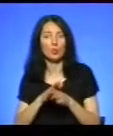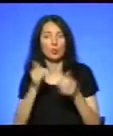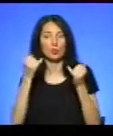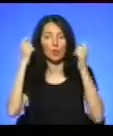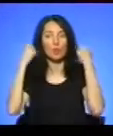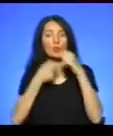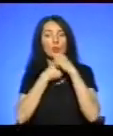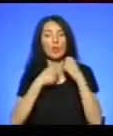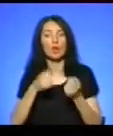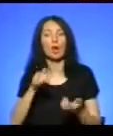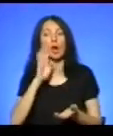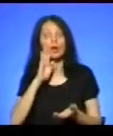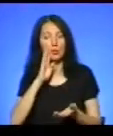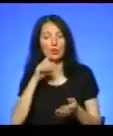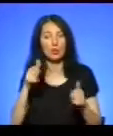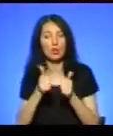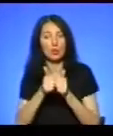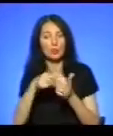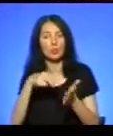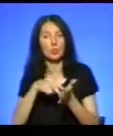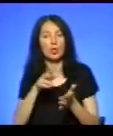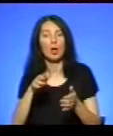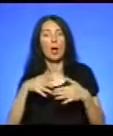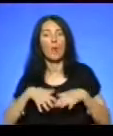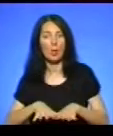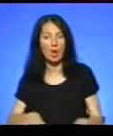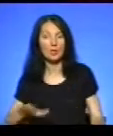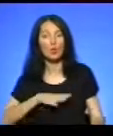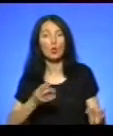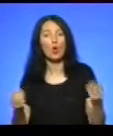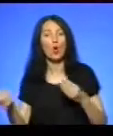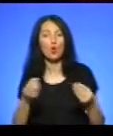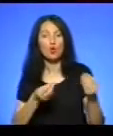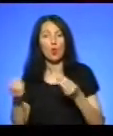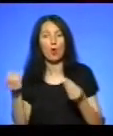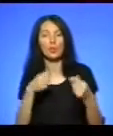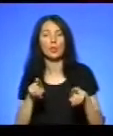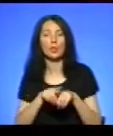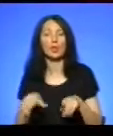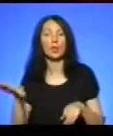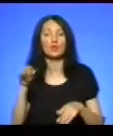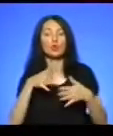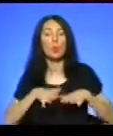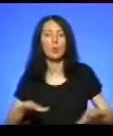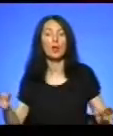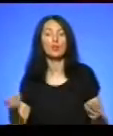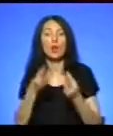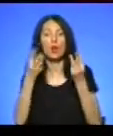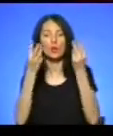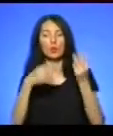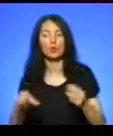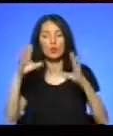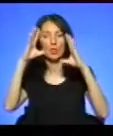то її плаття, видно, було з шовку таке, то все на ній горіло. Всі гасили, воно все горіло на ній,